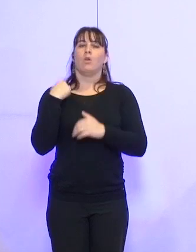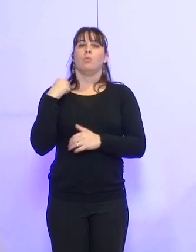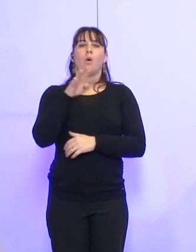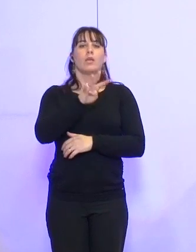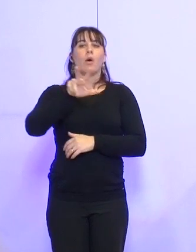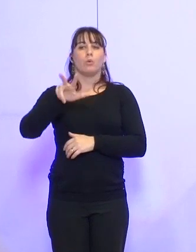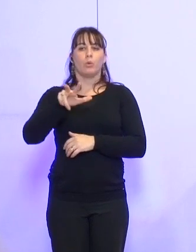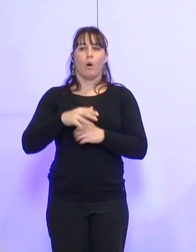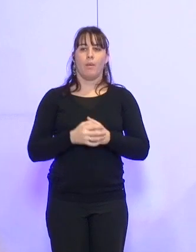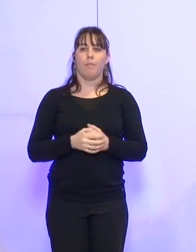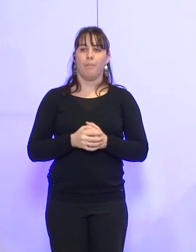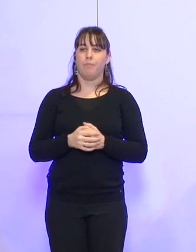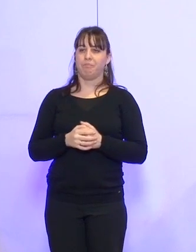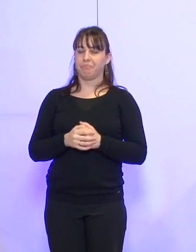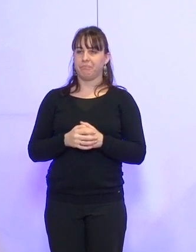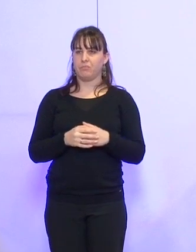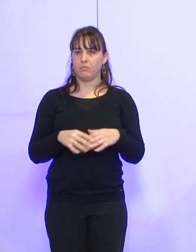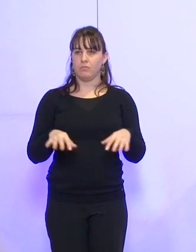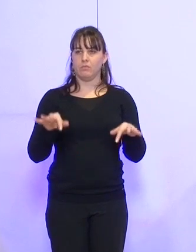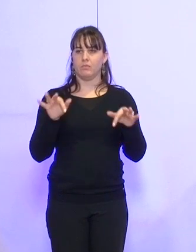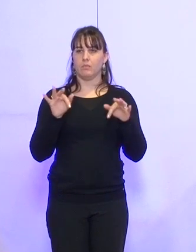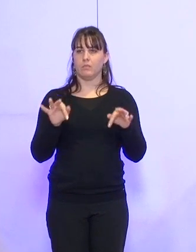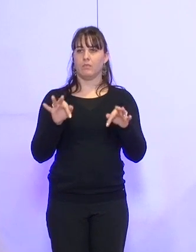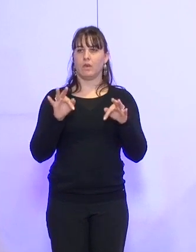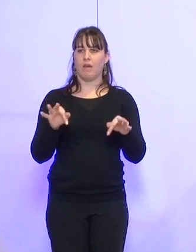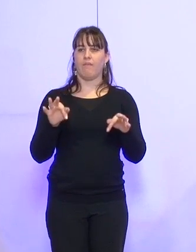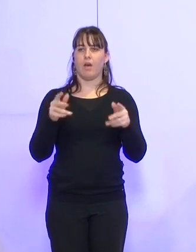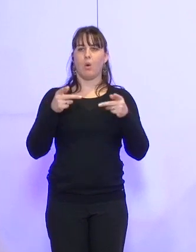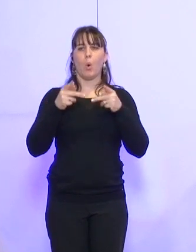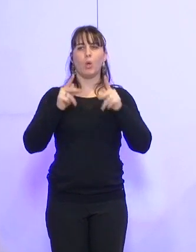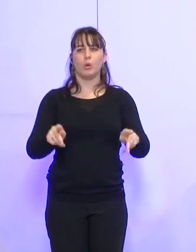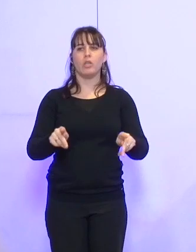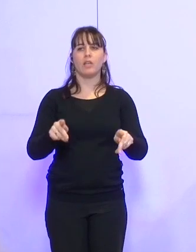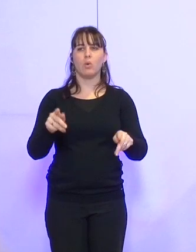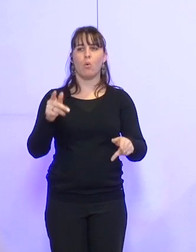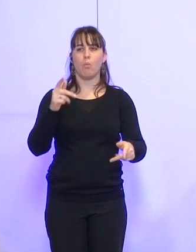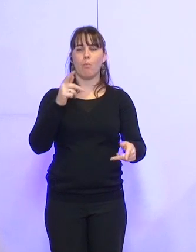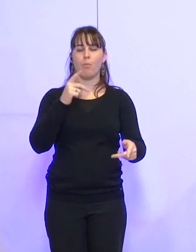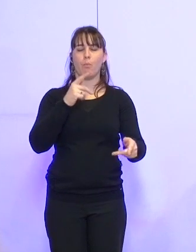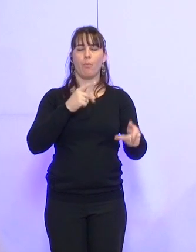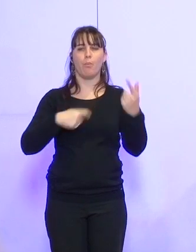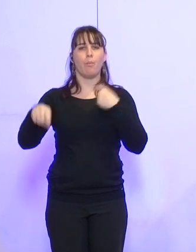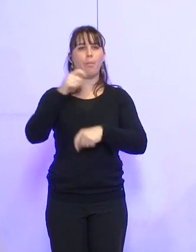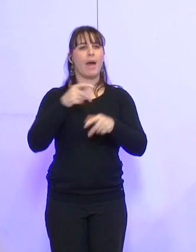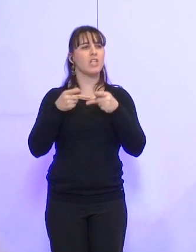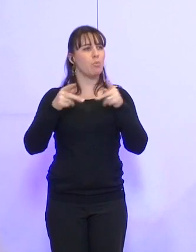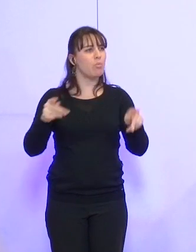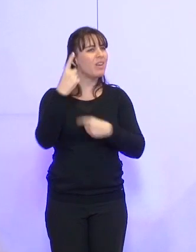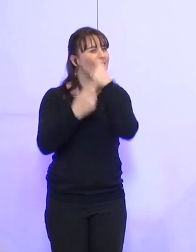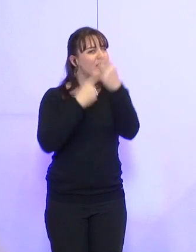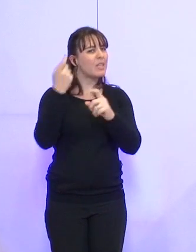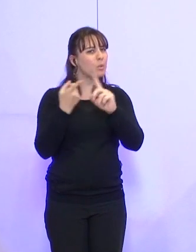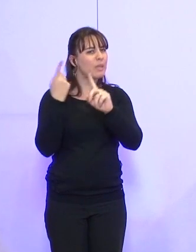porte sur les autorisations de signer en qui concerne les marchés publics ? Y a-t-il des questions particulières ?